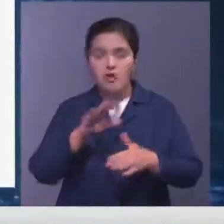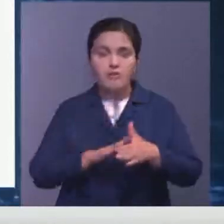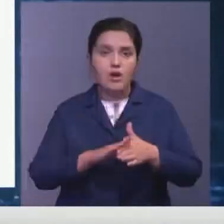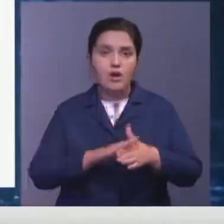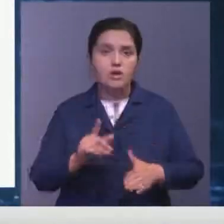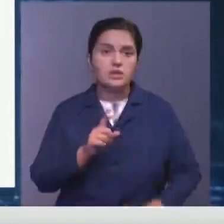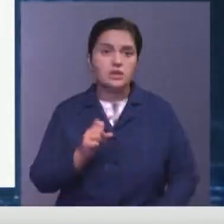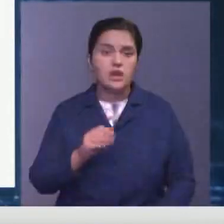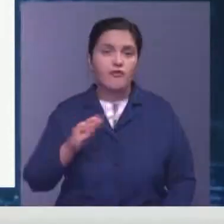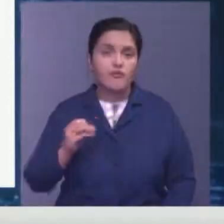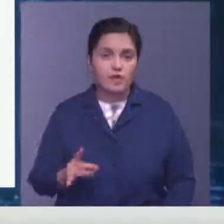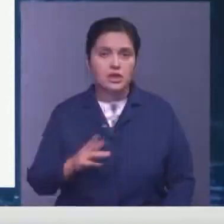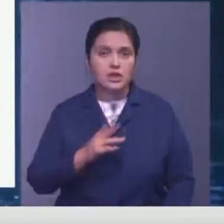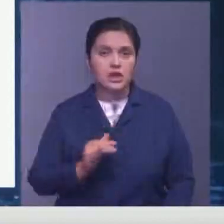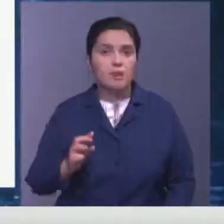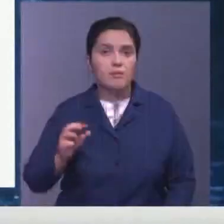Кибар.